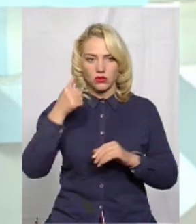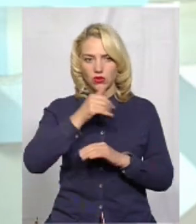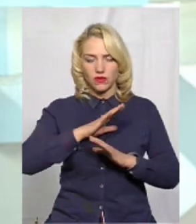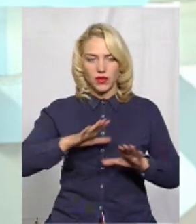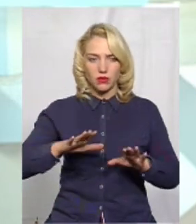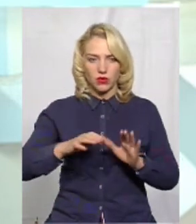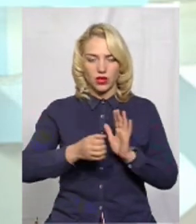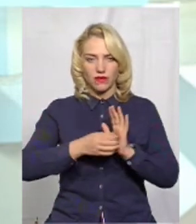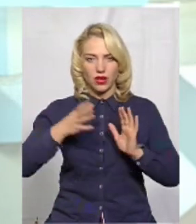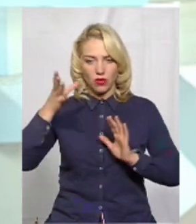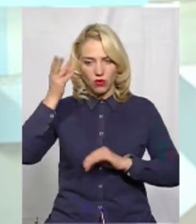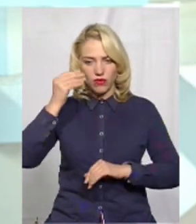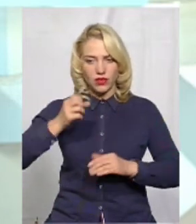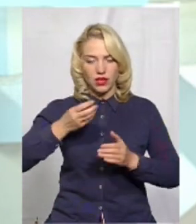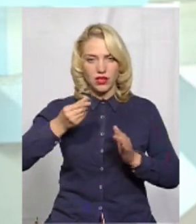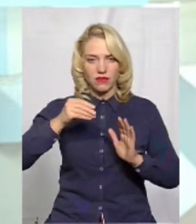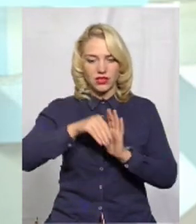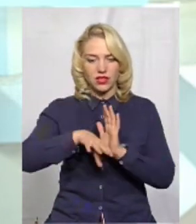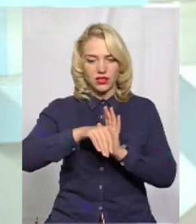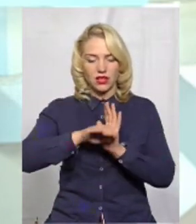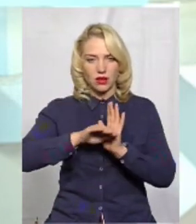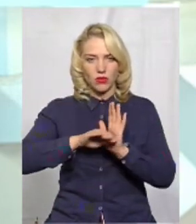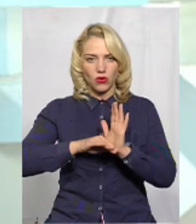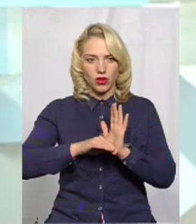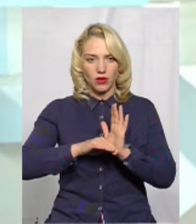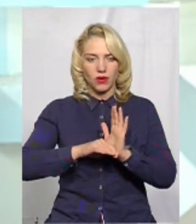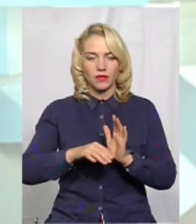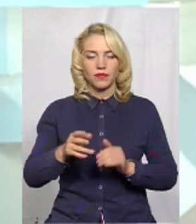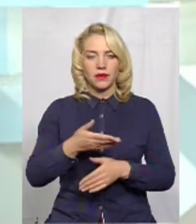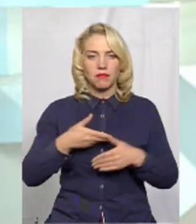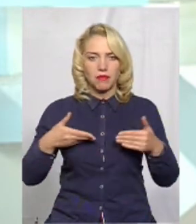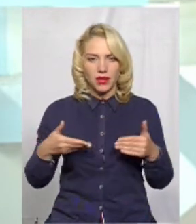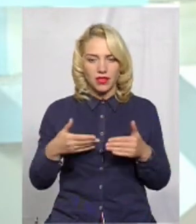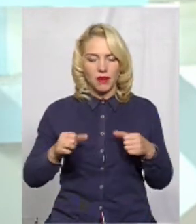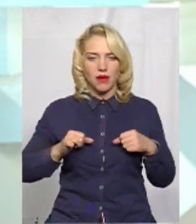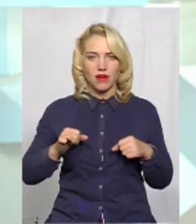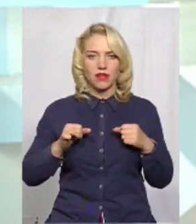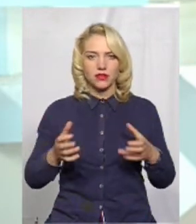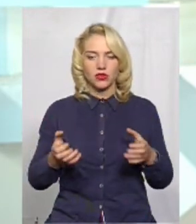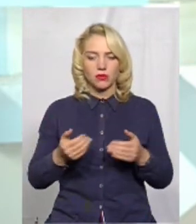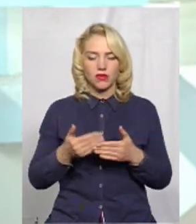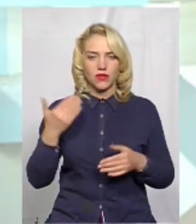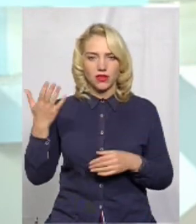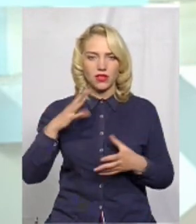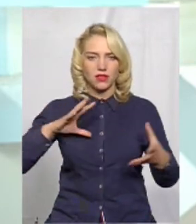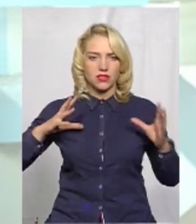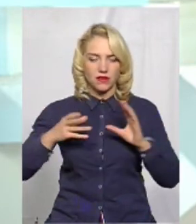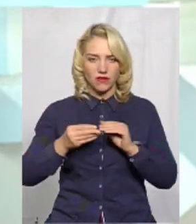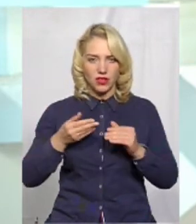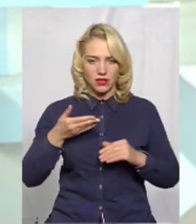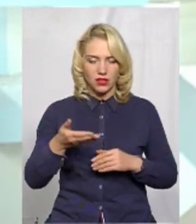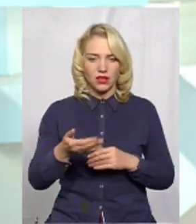не була виконана інвестиційна програма даним інвесторам. Ми намагалися отримати від них звіт, звіту